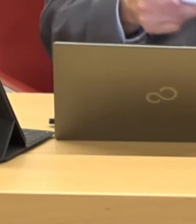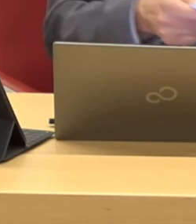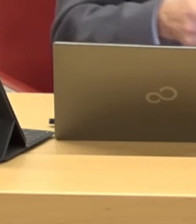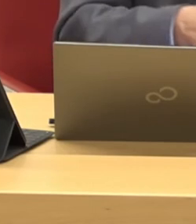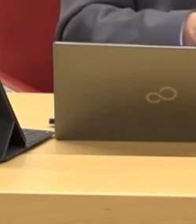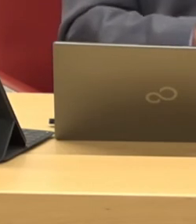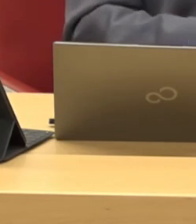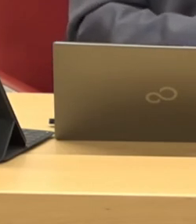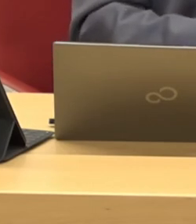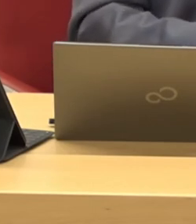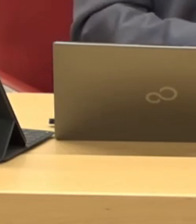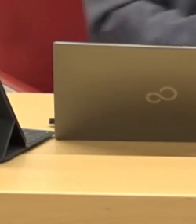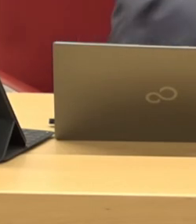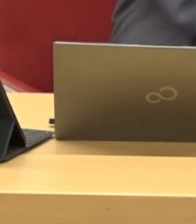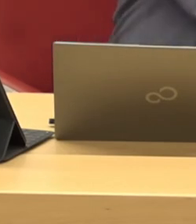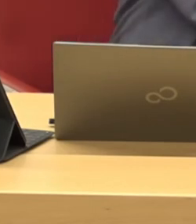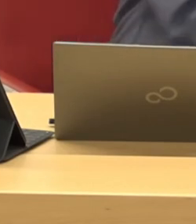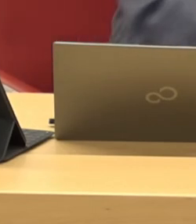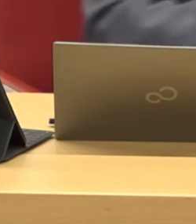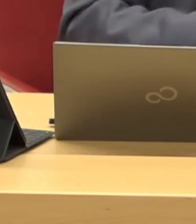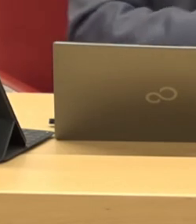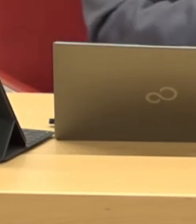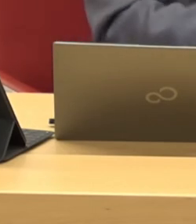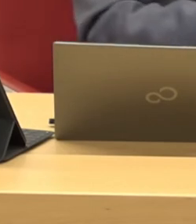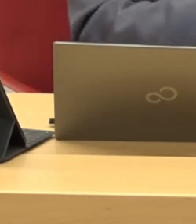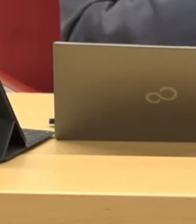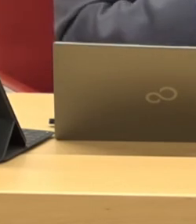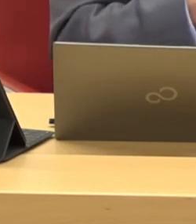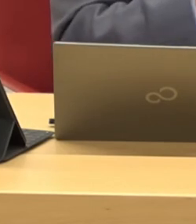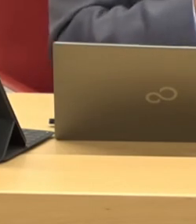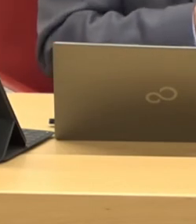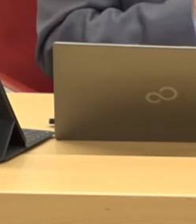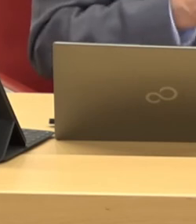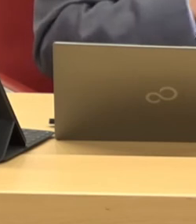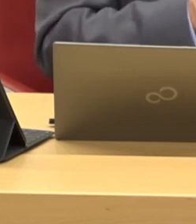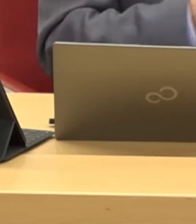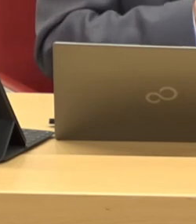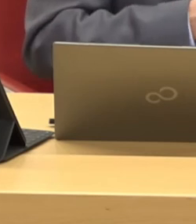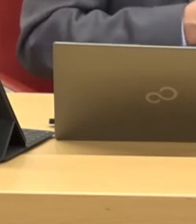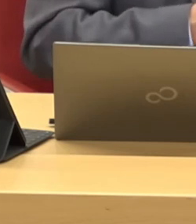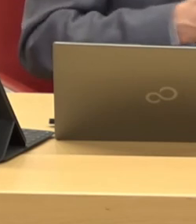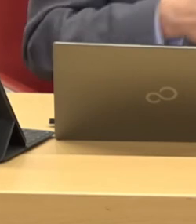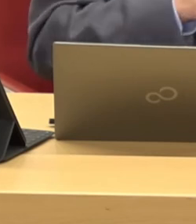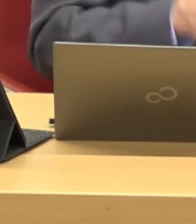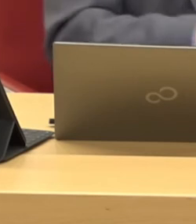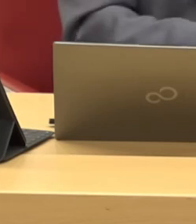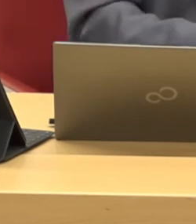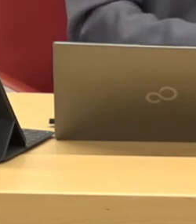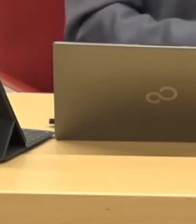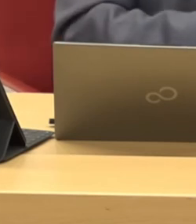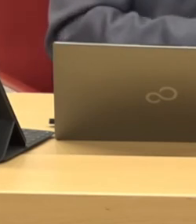bereits in der Ausschusssitzung allgemeine Verwaltung ist darüber informiert worden wie